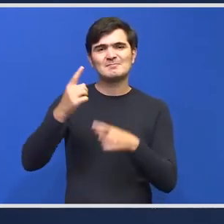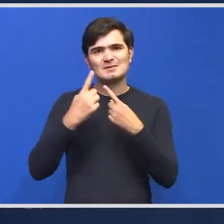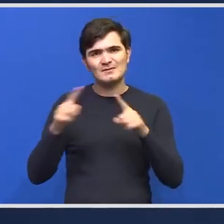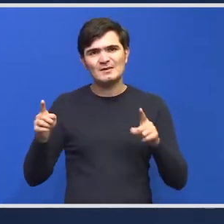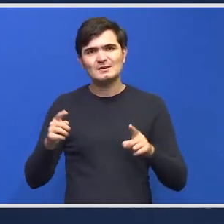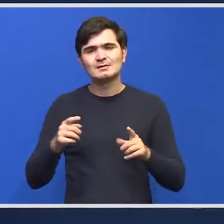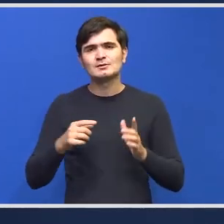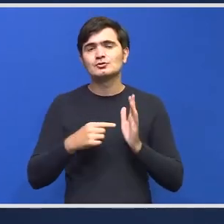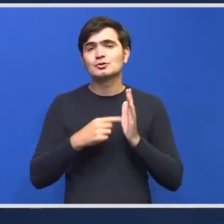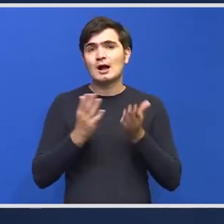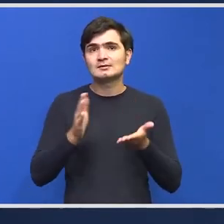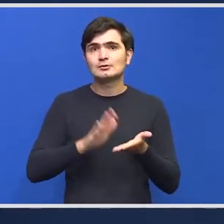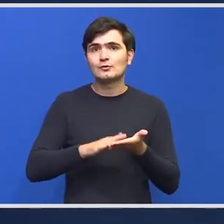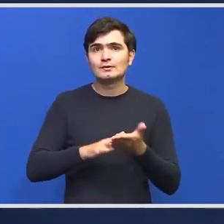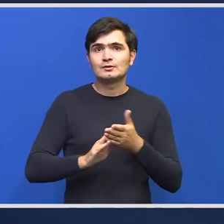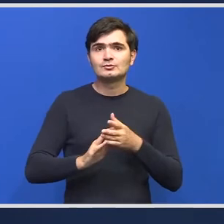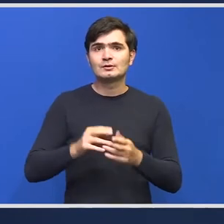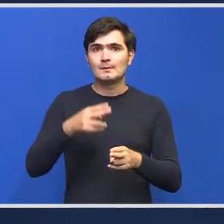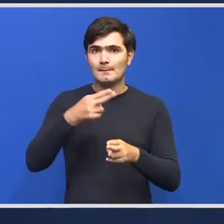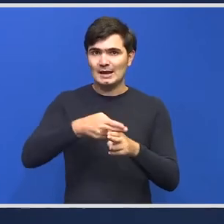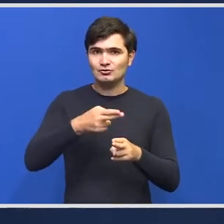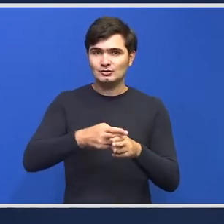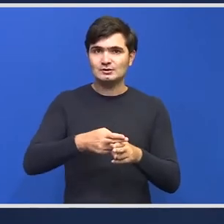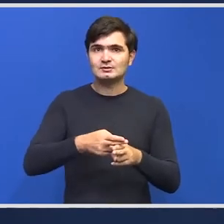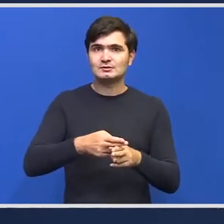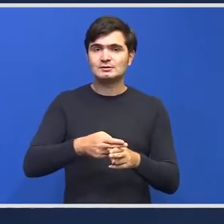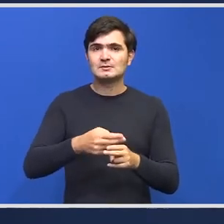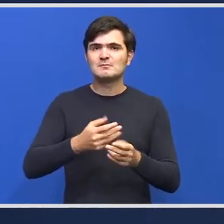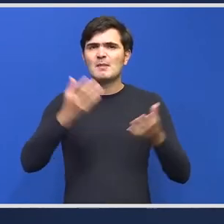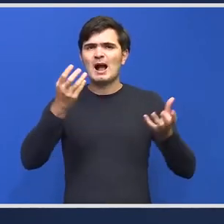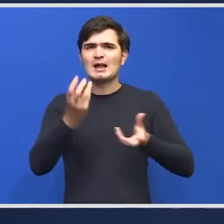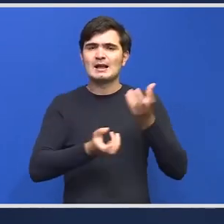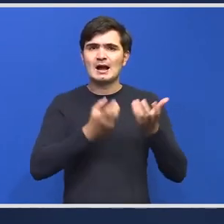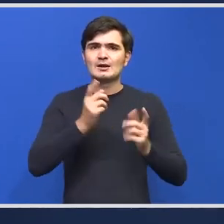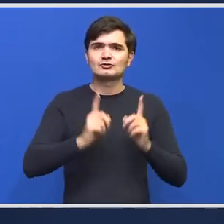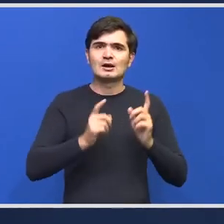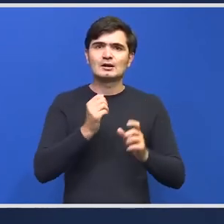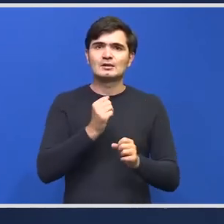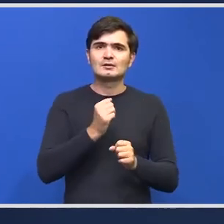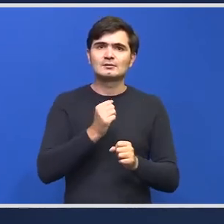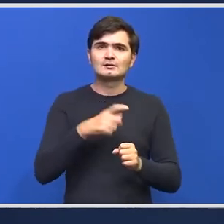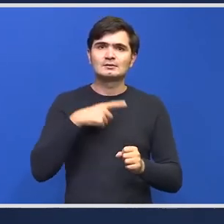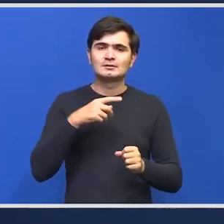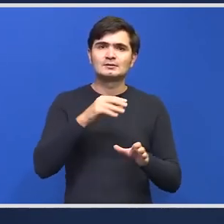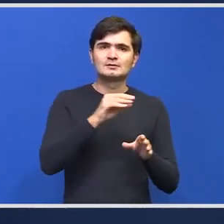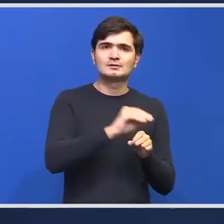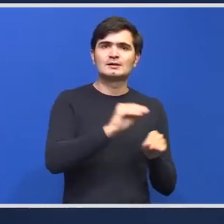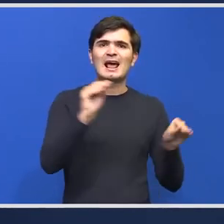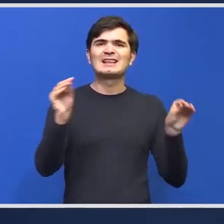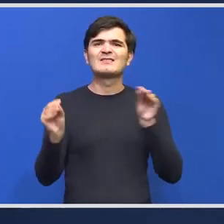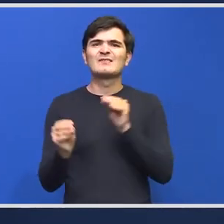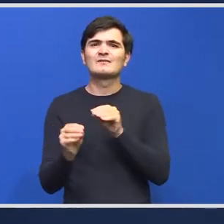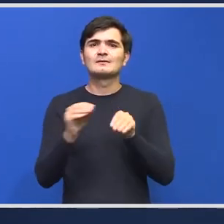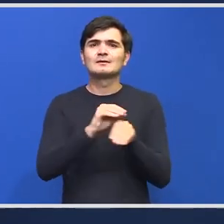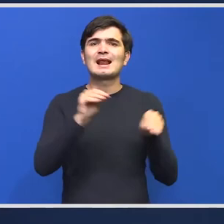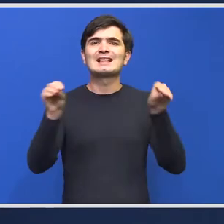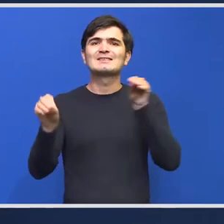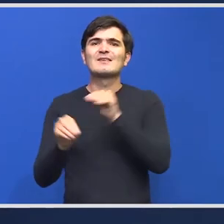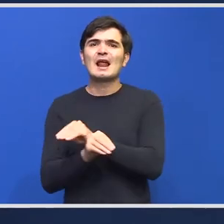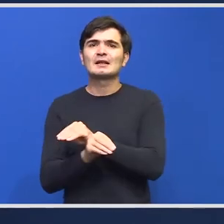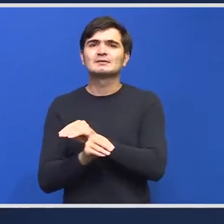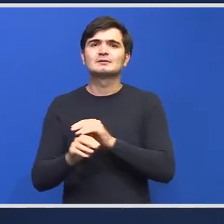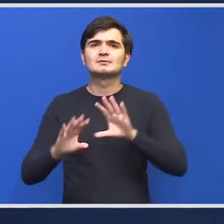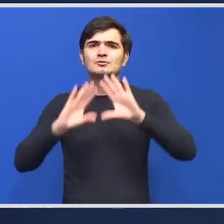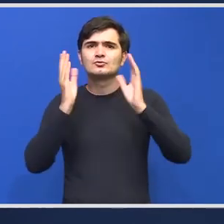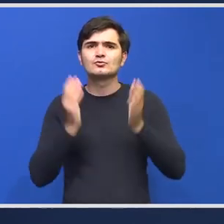pacienții prin transfer pentru că mari arși mai ales sunt transferați din toată țara în aceste unități vin